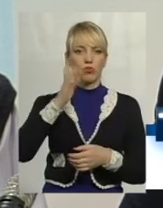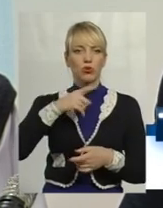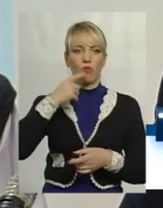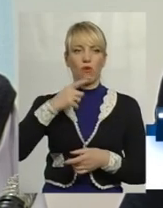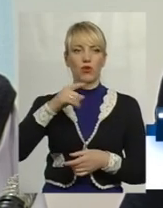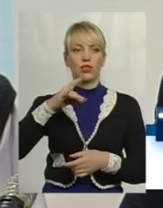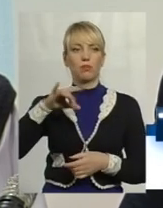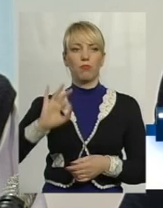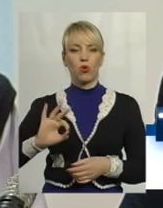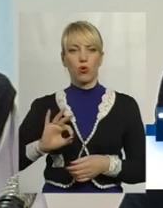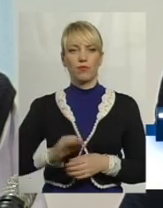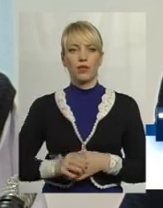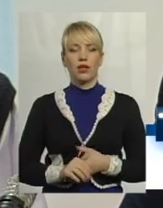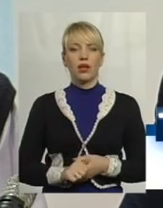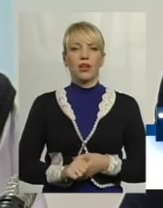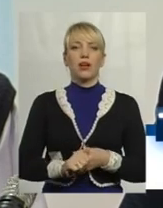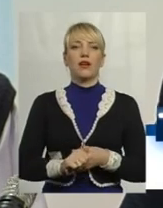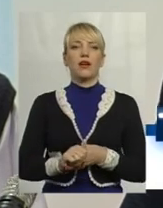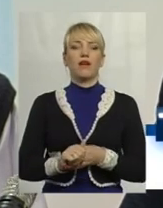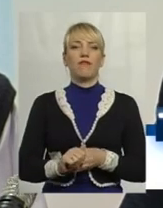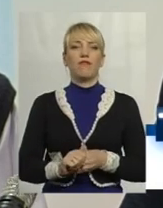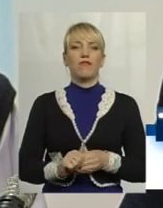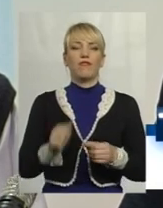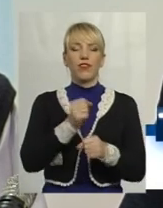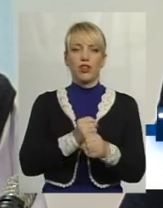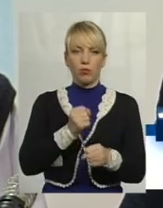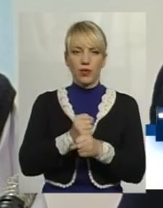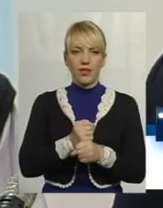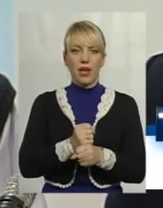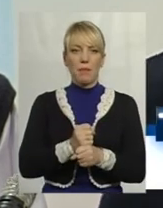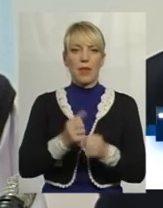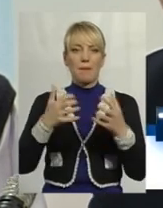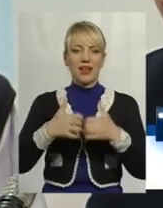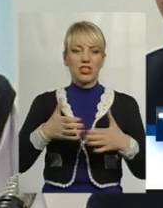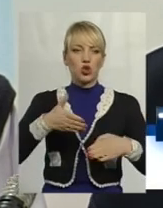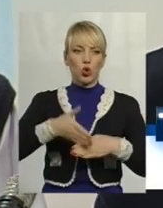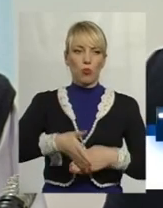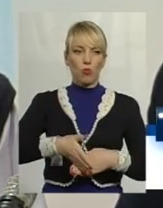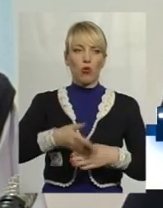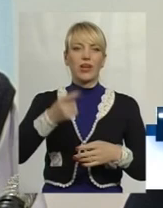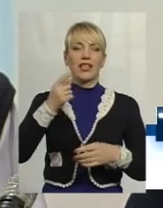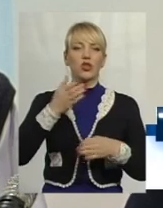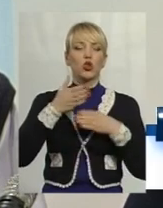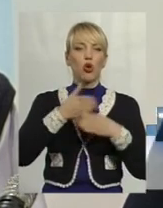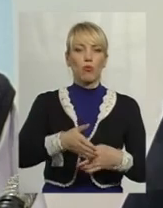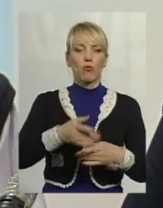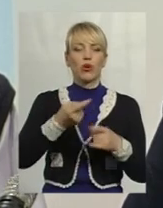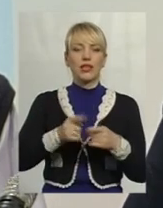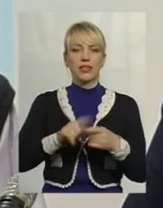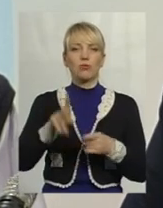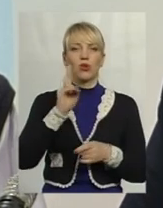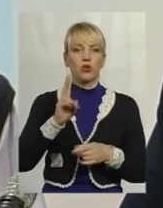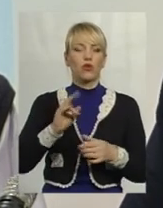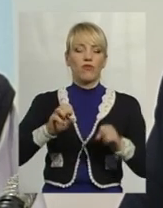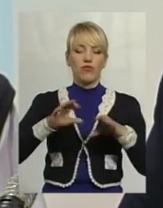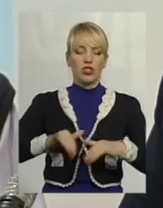про вироблення механізму, допомоги тим, хто вирішив розширяти бізнес,